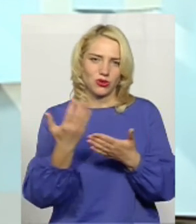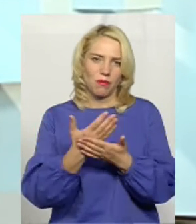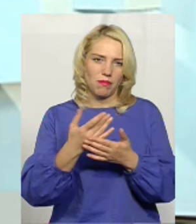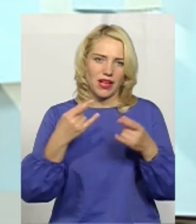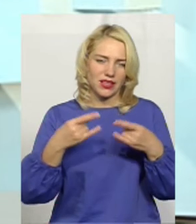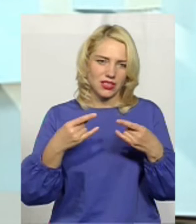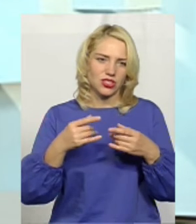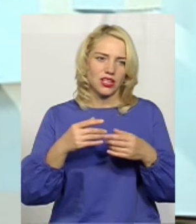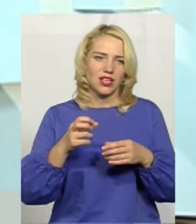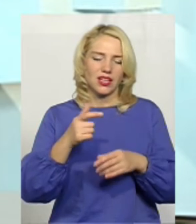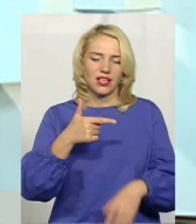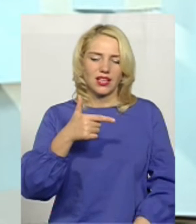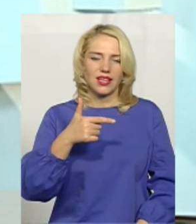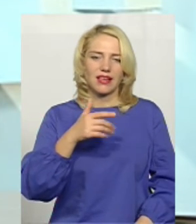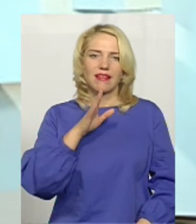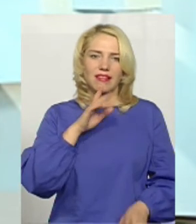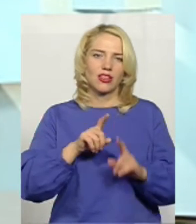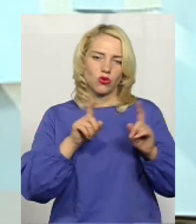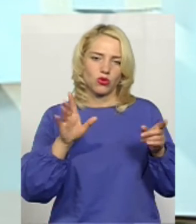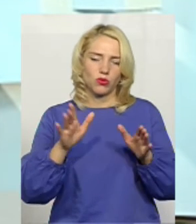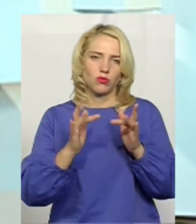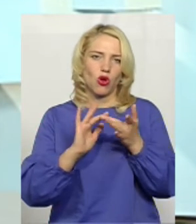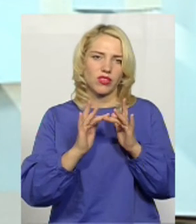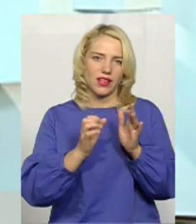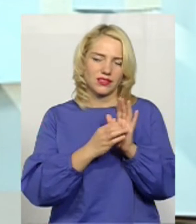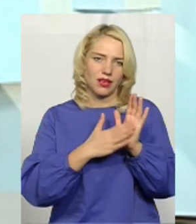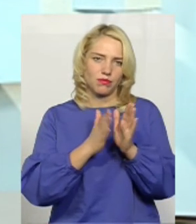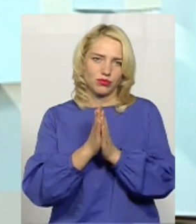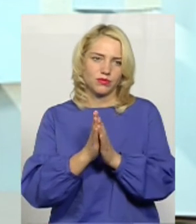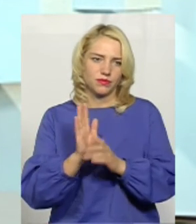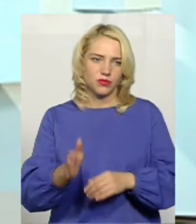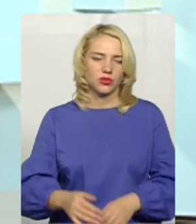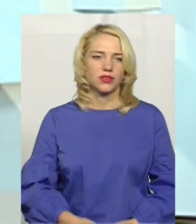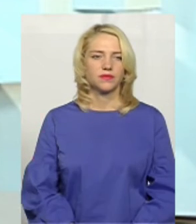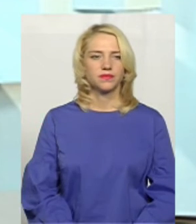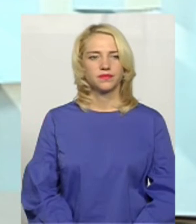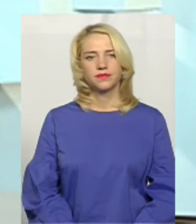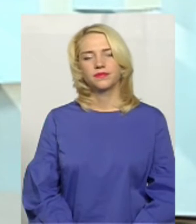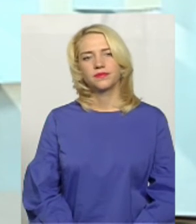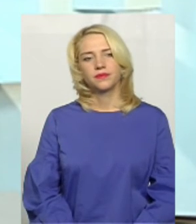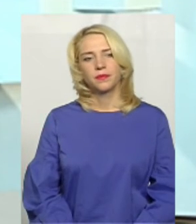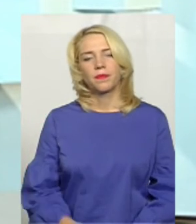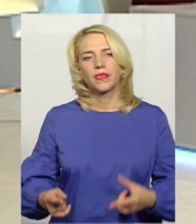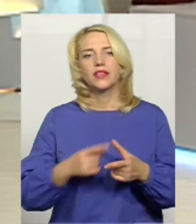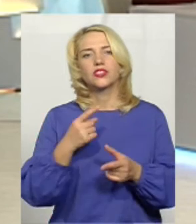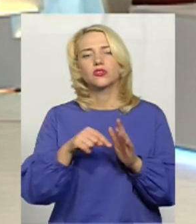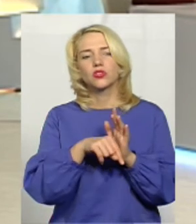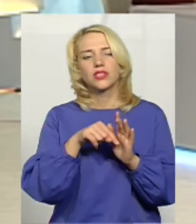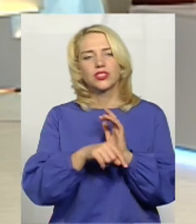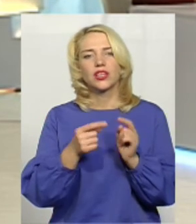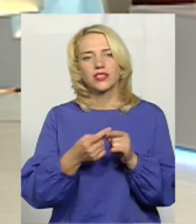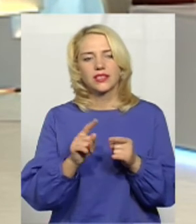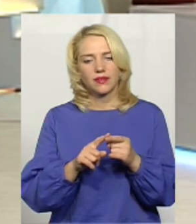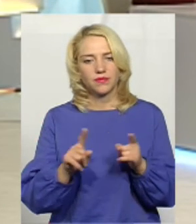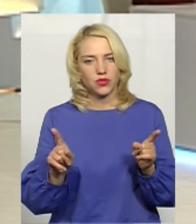гінекологи вийшли в онлайн-запис і можна було їх навіть по наших амбулаторіях давати інформацію. Чи означає це,